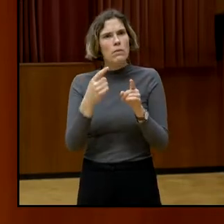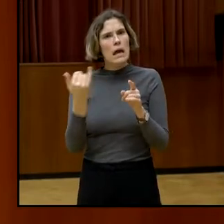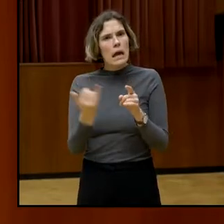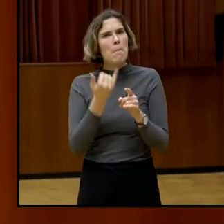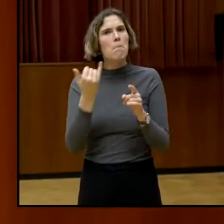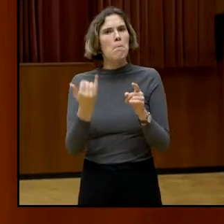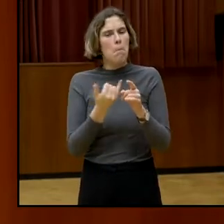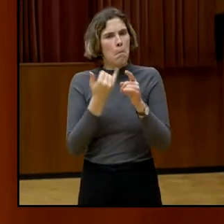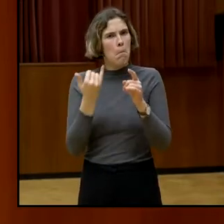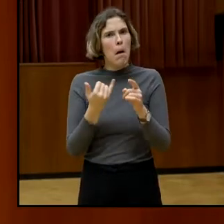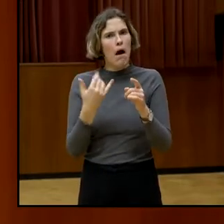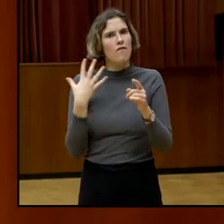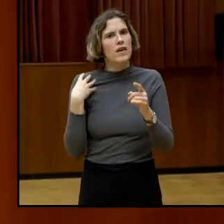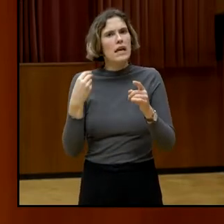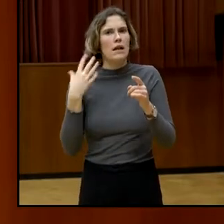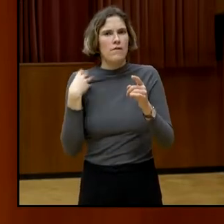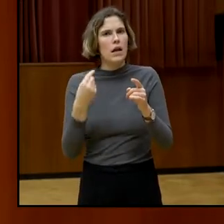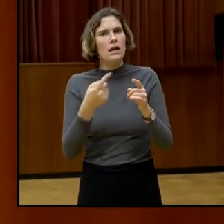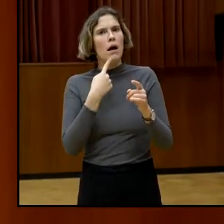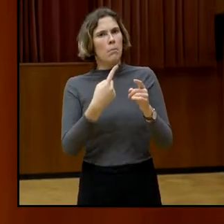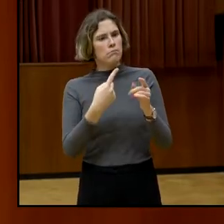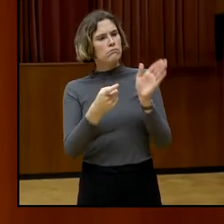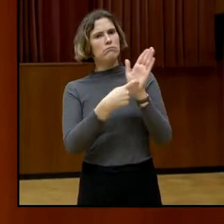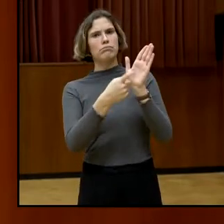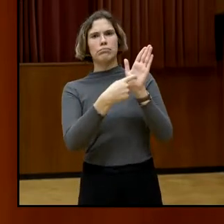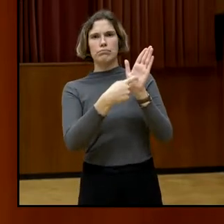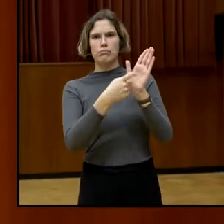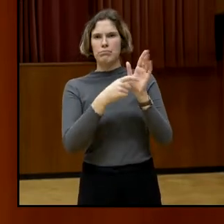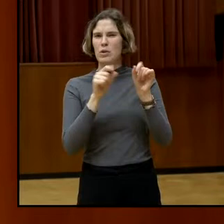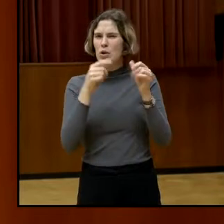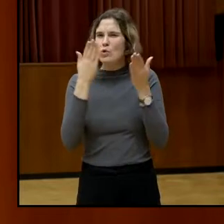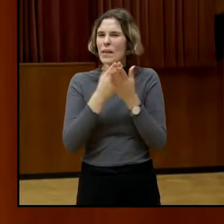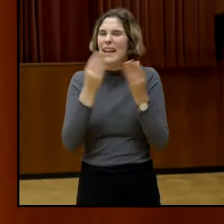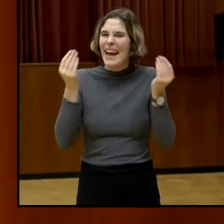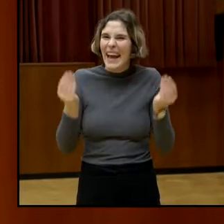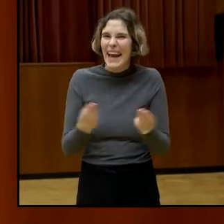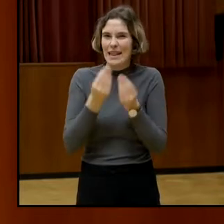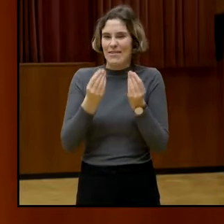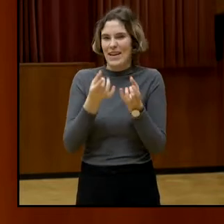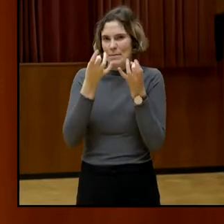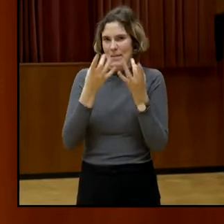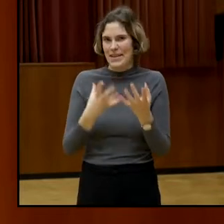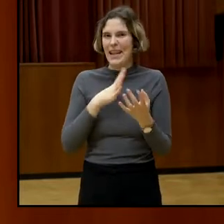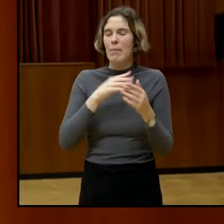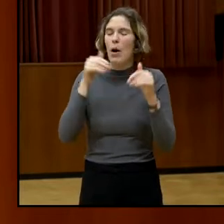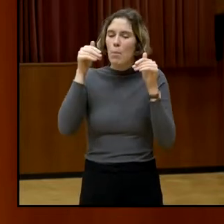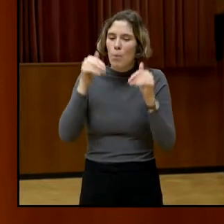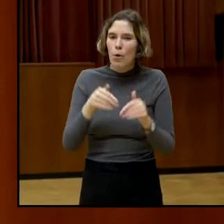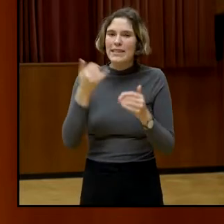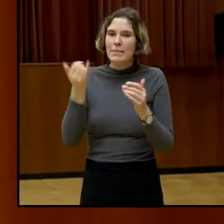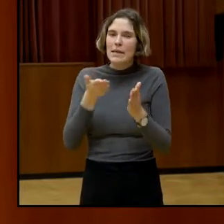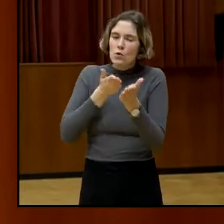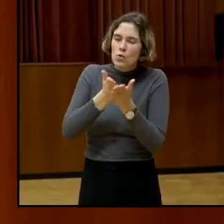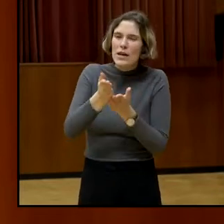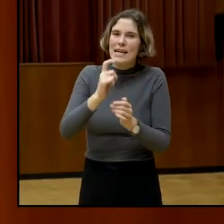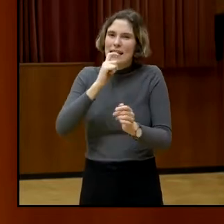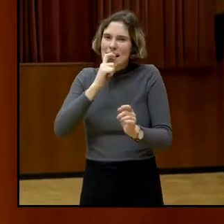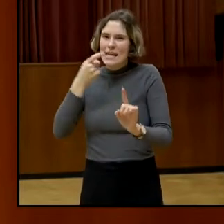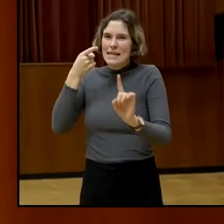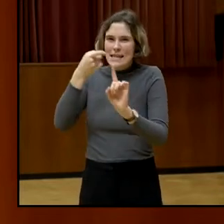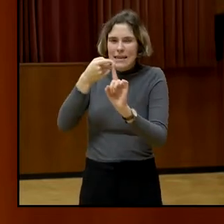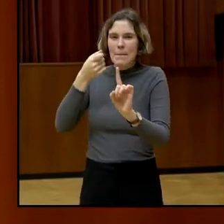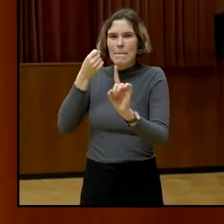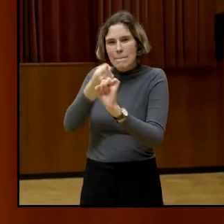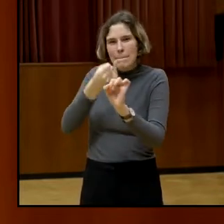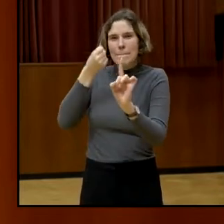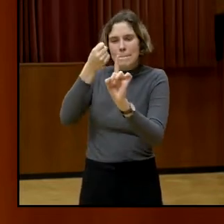also es tut sich schon was und es ist sozusagen, es ist einfach, es braucht wirklich sozusagen den steten Tropfen, höhlt den Stein und es sind sozusagen einfach die Errungen, man